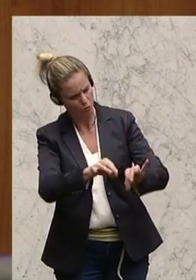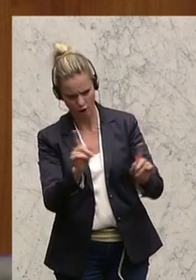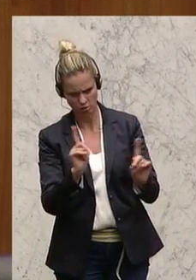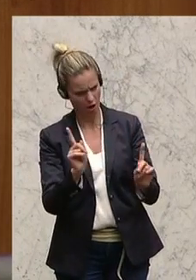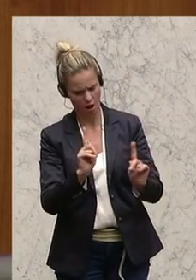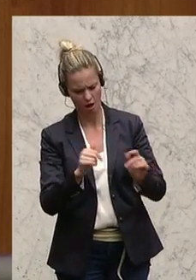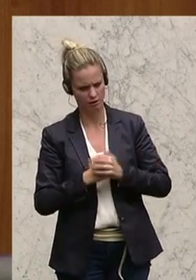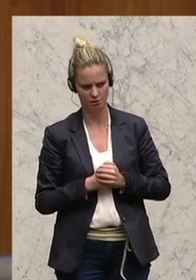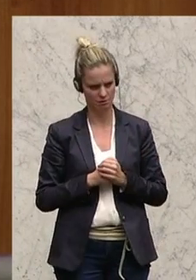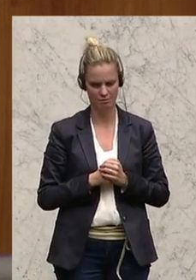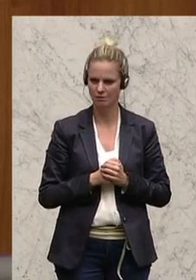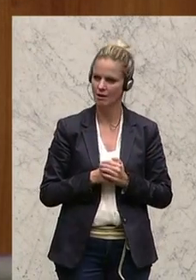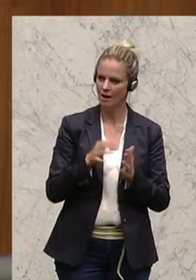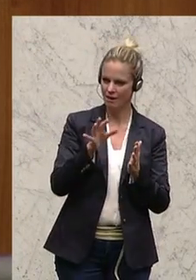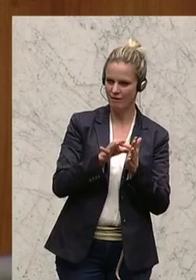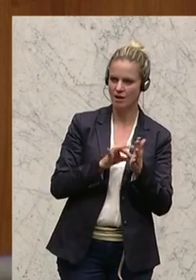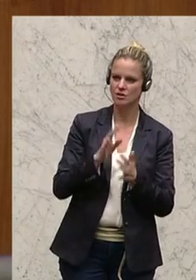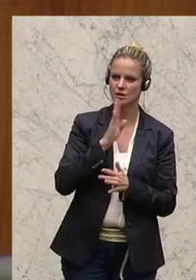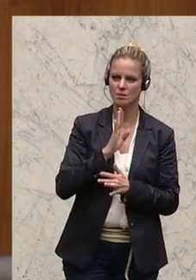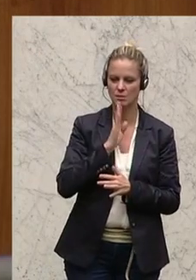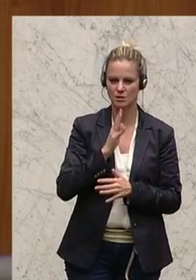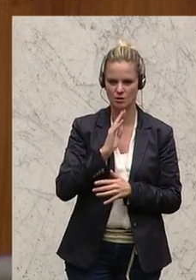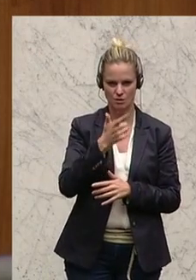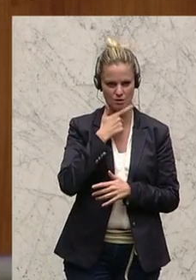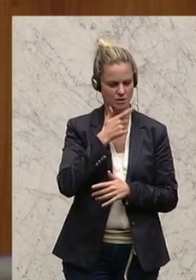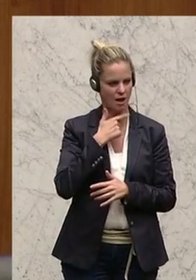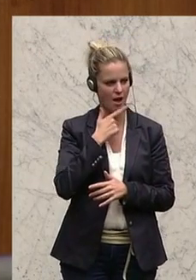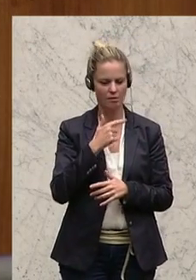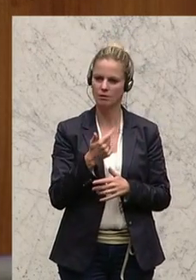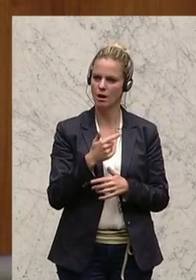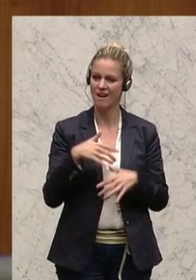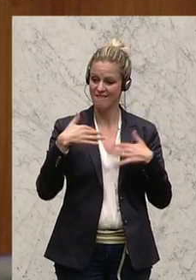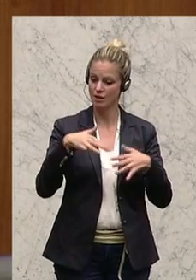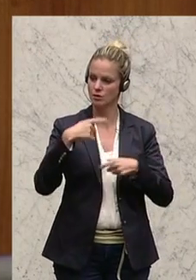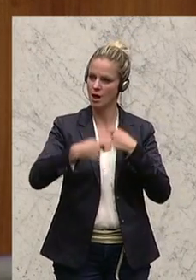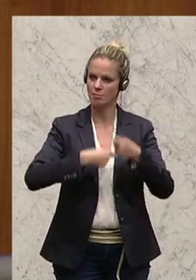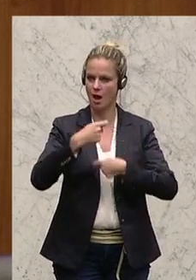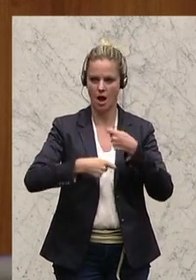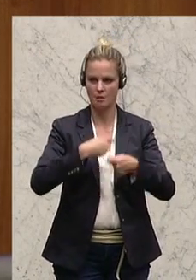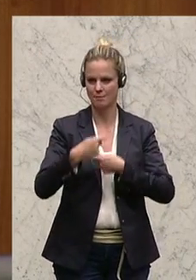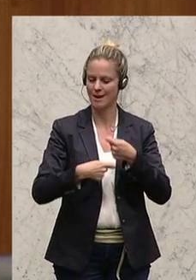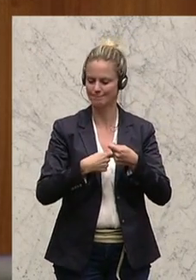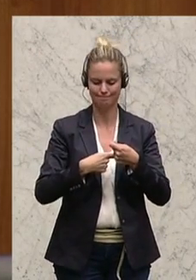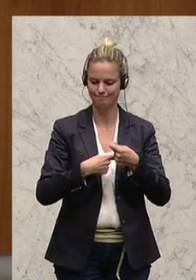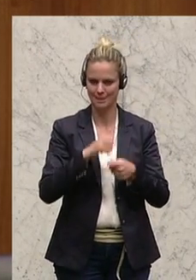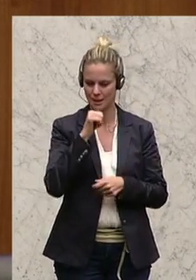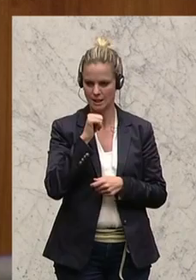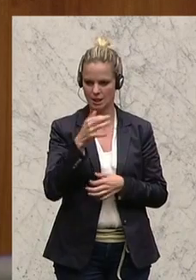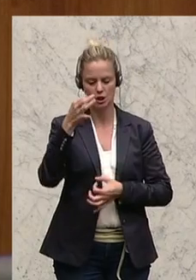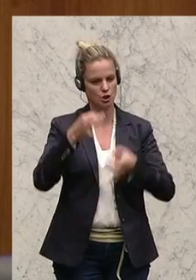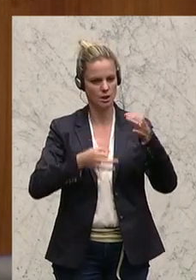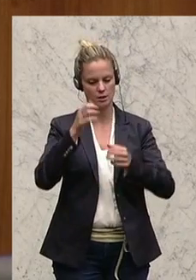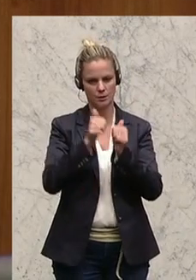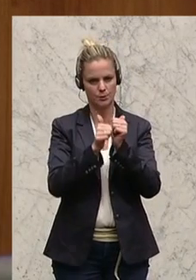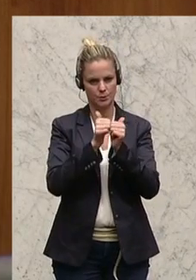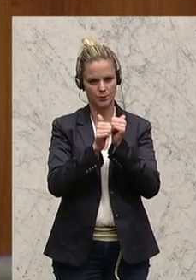Wenn ich das faktische Pensionsantrittsalter anspreche, wir kommen nicht schnell genug voran, wenn man sich die statistische Herausrechnung anschaut,